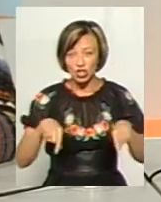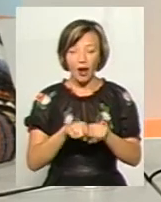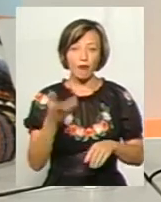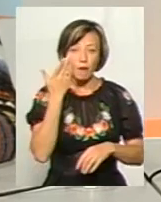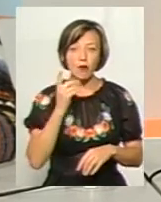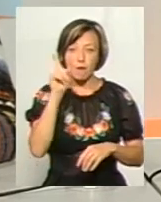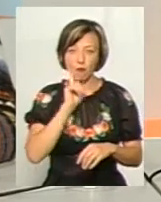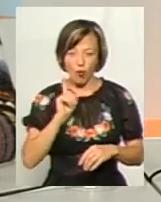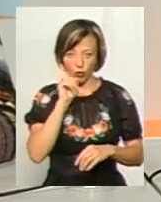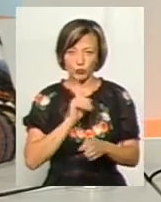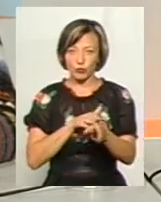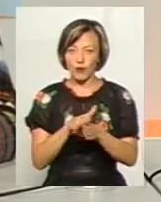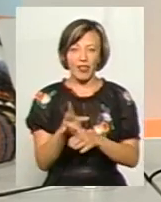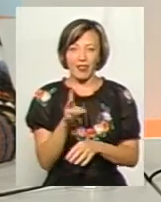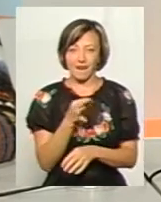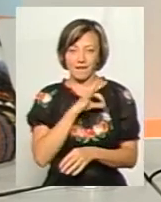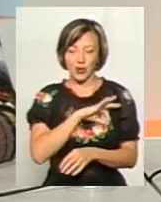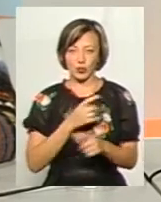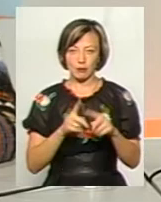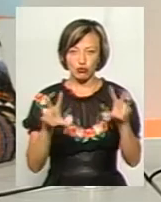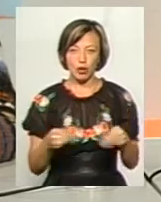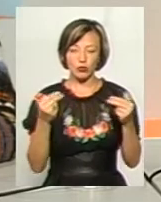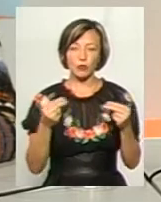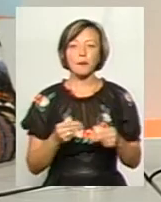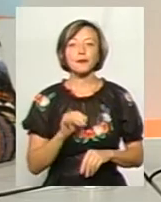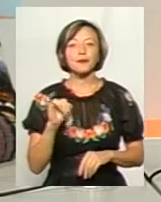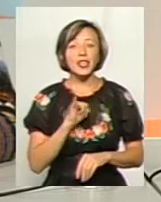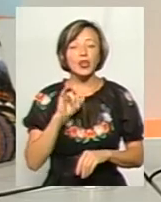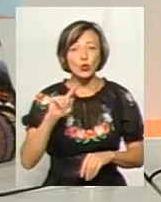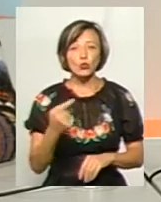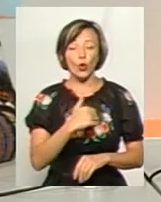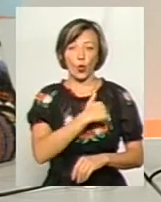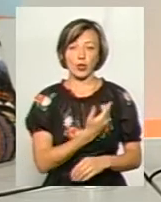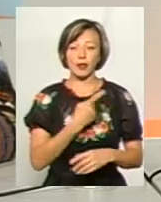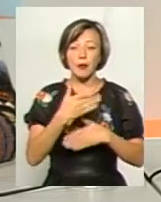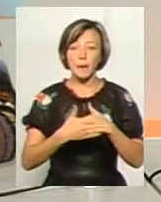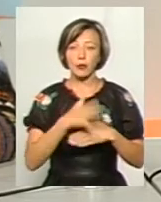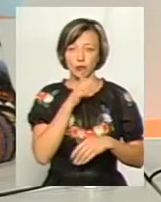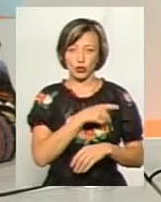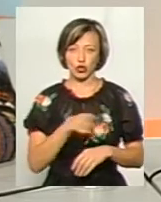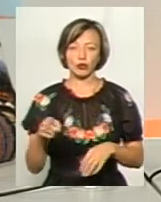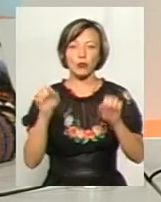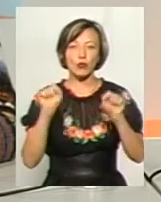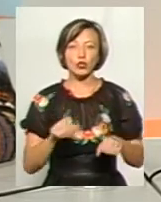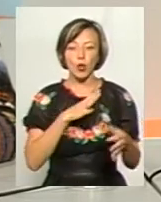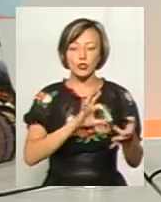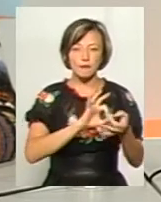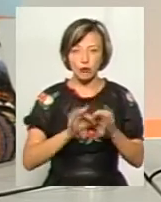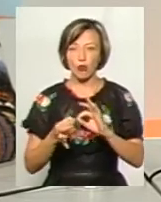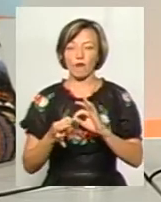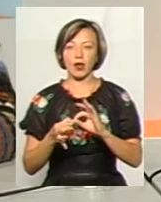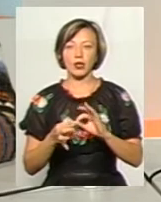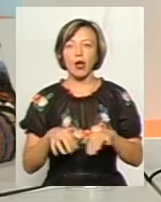що, в повній мірі, не скористалися цим шансом. І дуже хотілося, щоб найближчим часом можна було сформулювати.